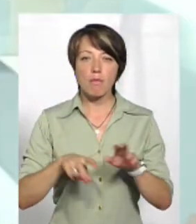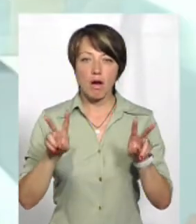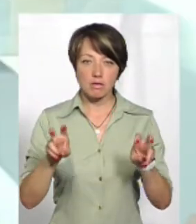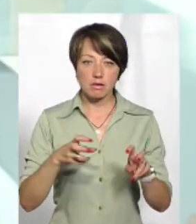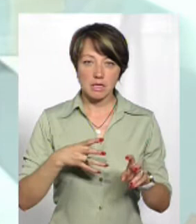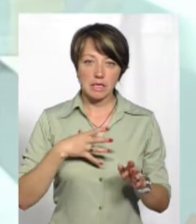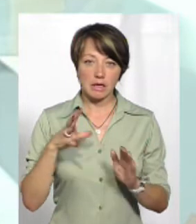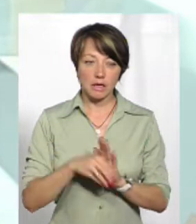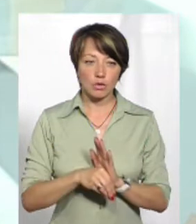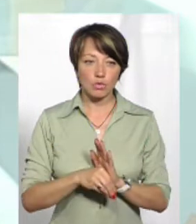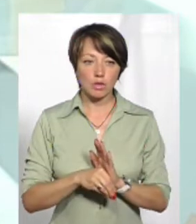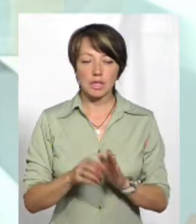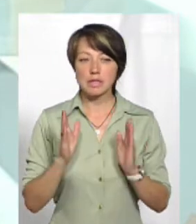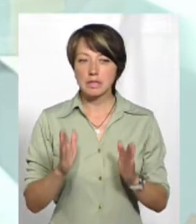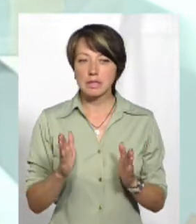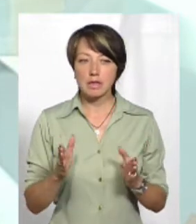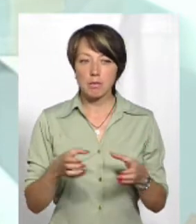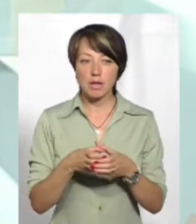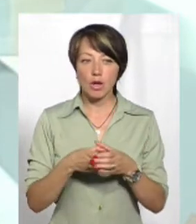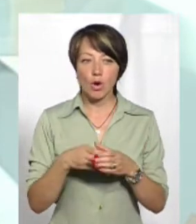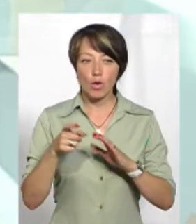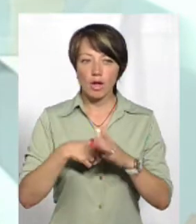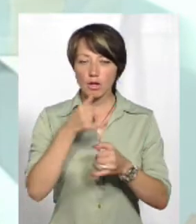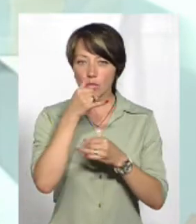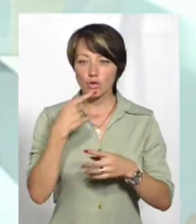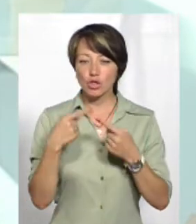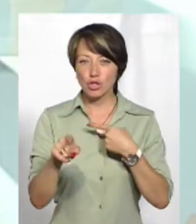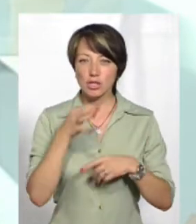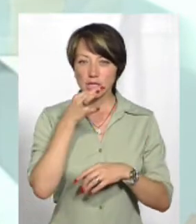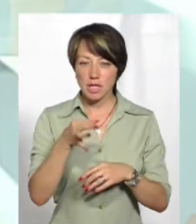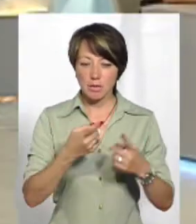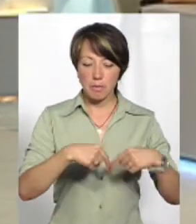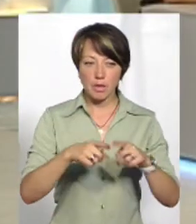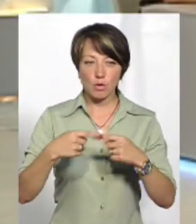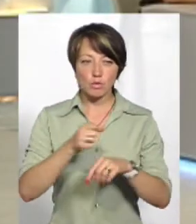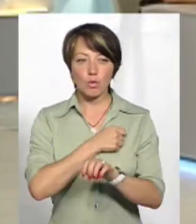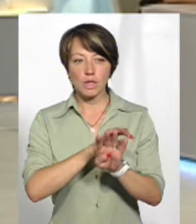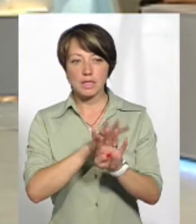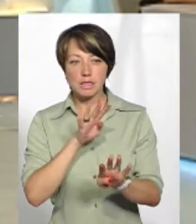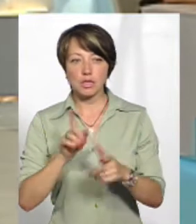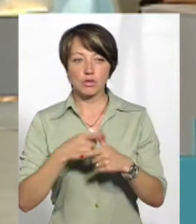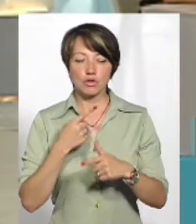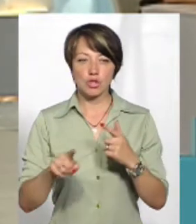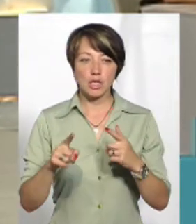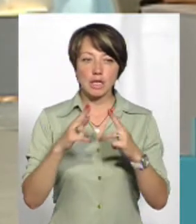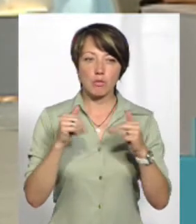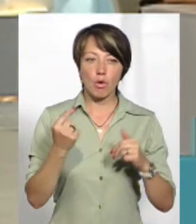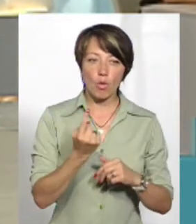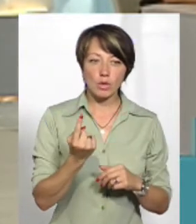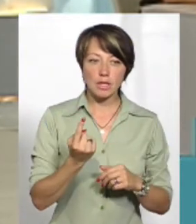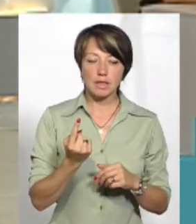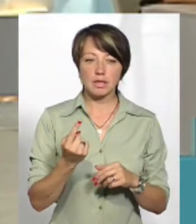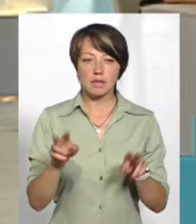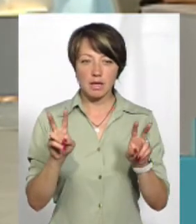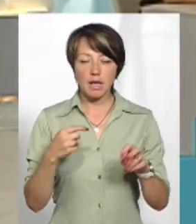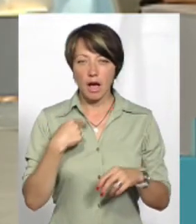загинули. Тільки батальйону «Донбас». Я не можу казати за інші підрозділи збройних сил, там, чи Дніпро-1, чи ще